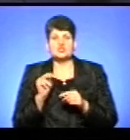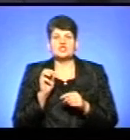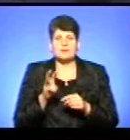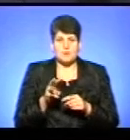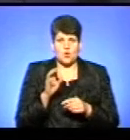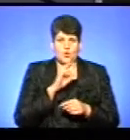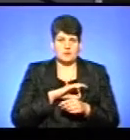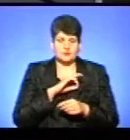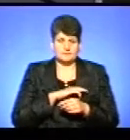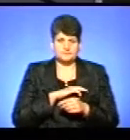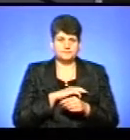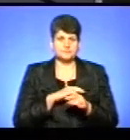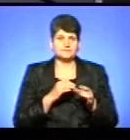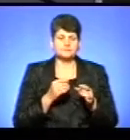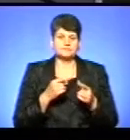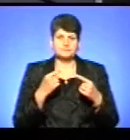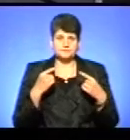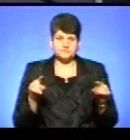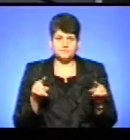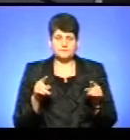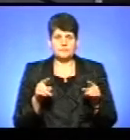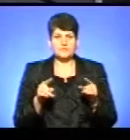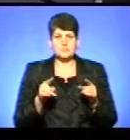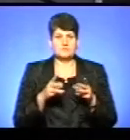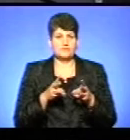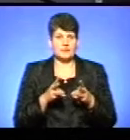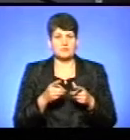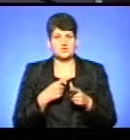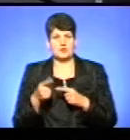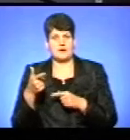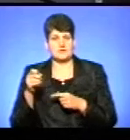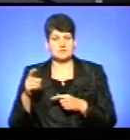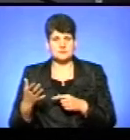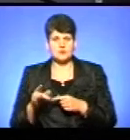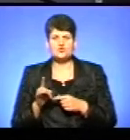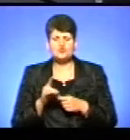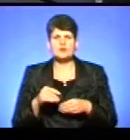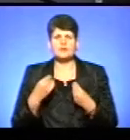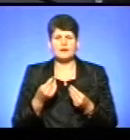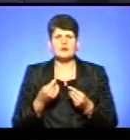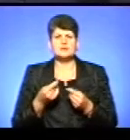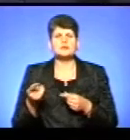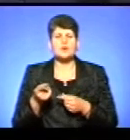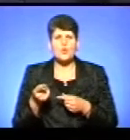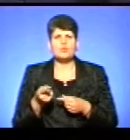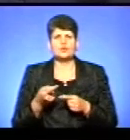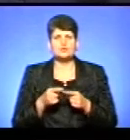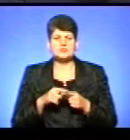чи альтернативним джерелом енергії, чи природним газом. Що дасть Тернополю